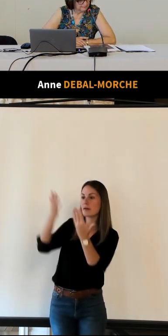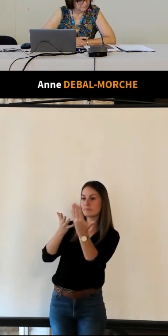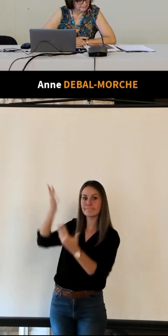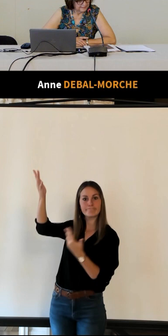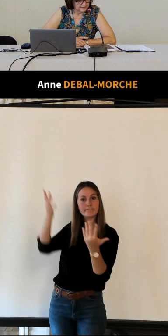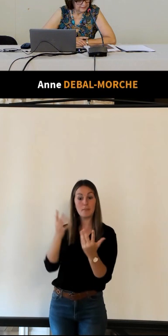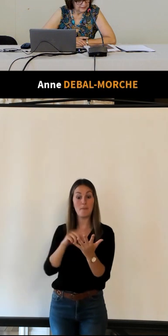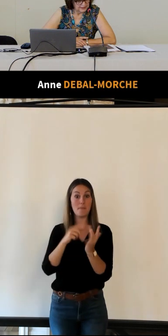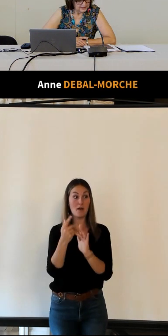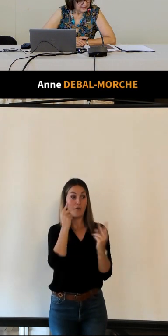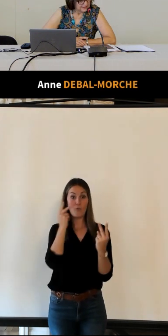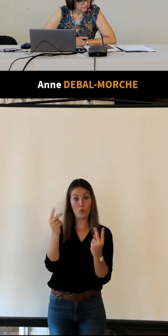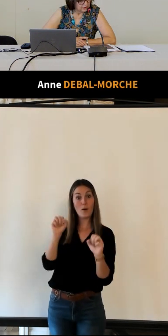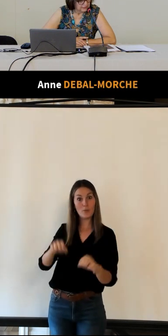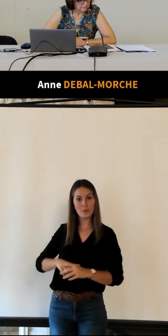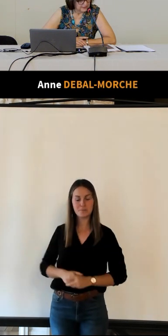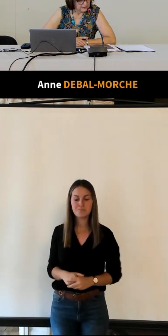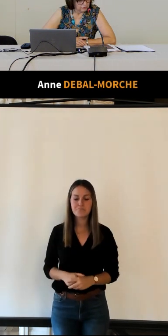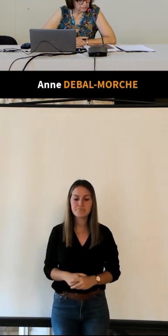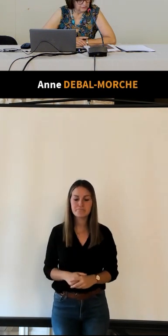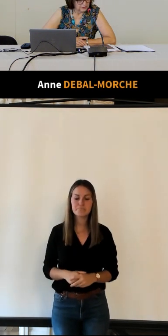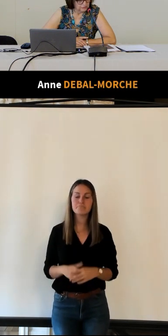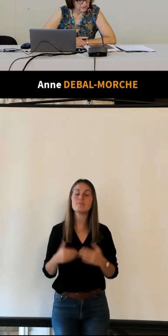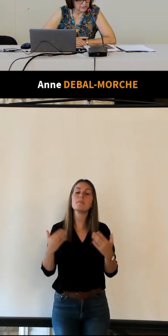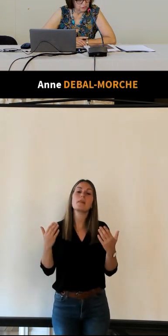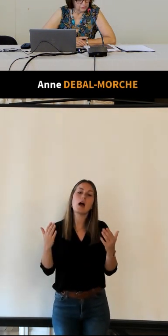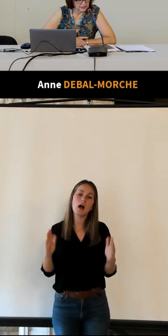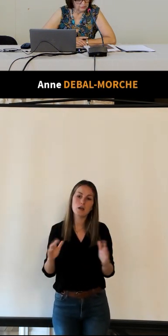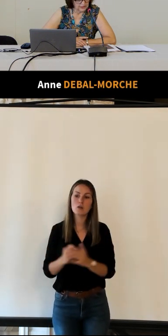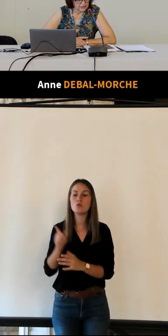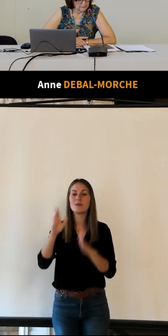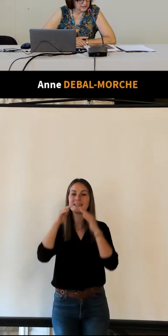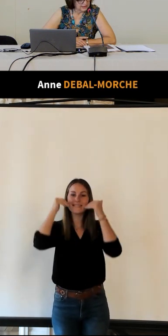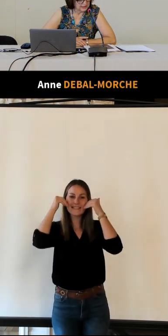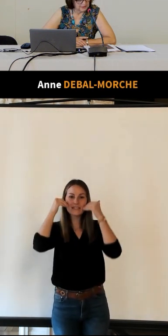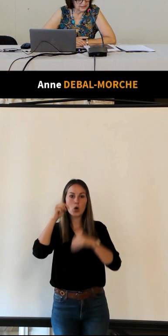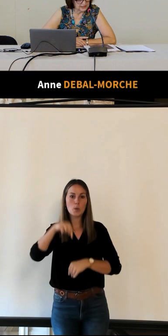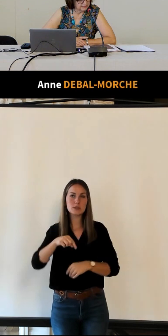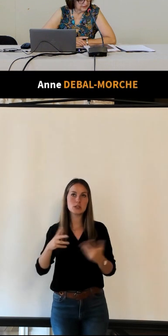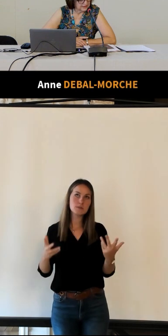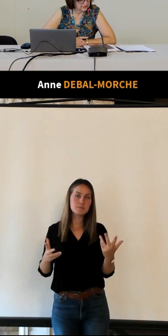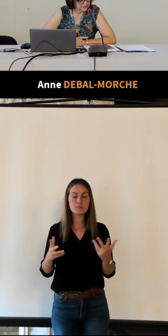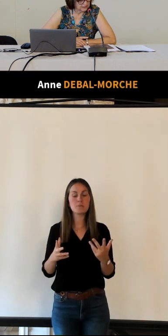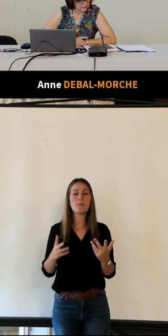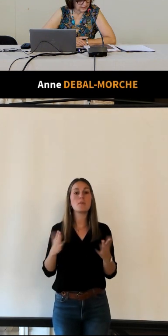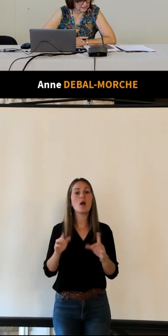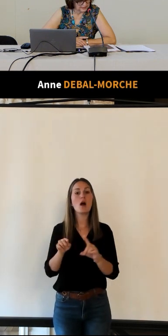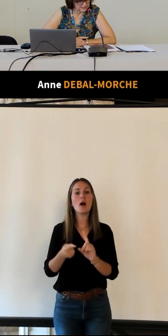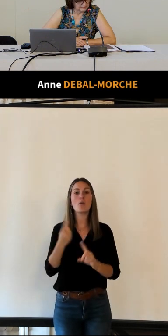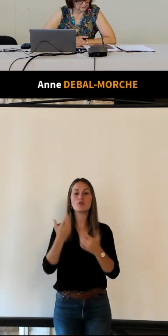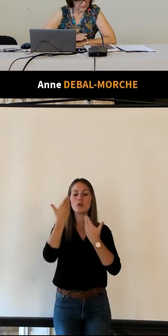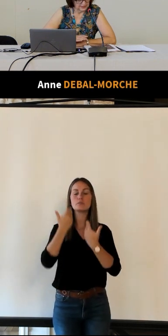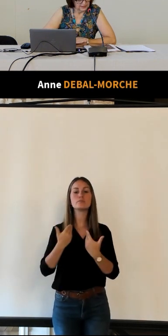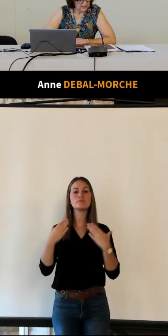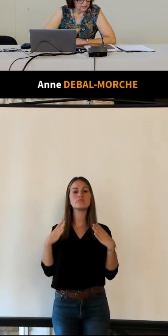orment il ne leur est pas tant demandé de savoir sourire que d'avoir un maintien plein d'aisance et de grâce